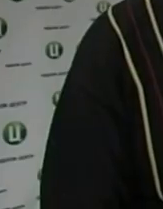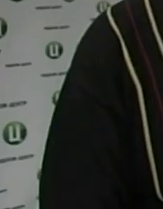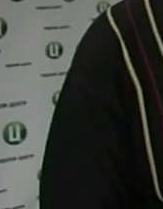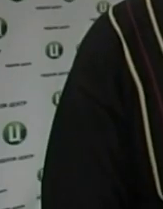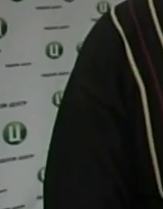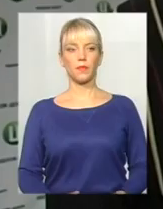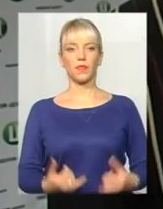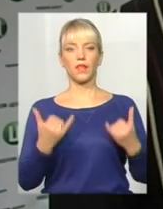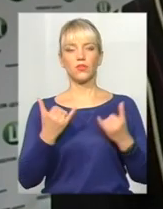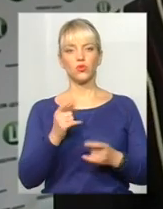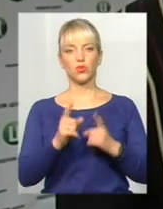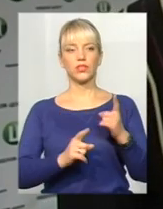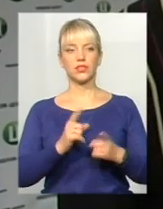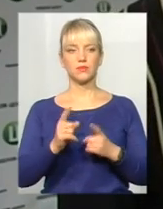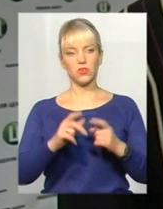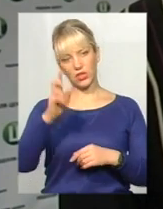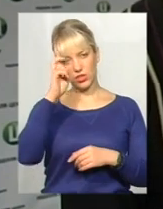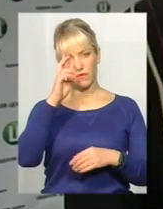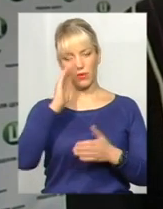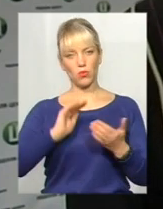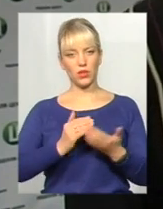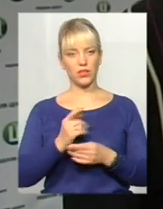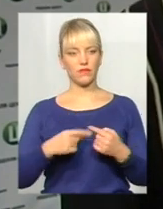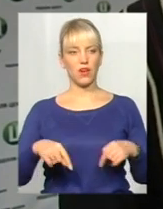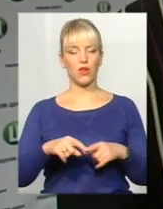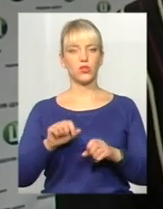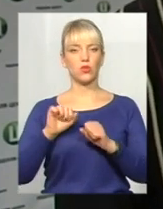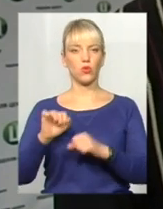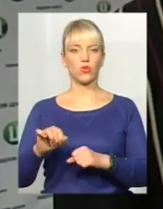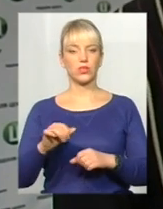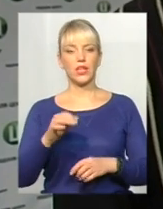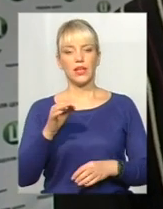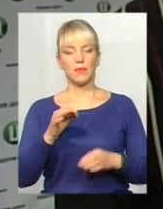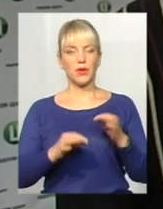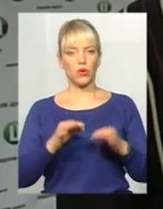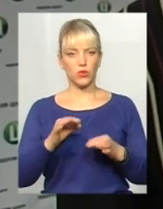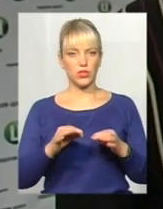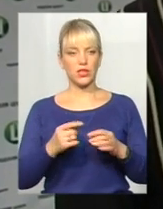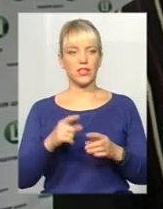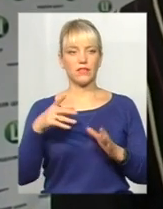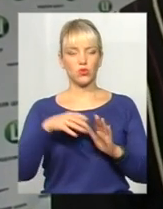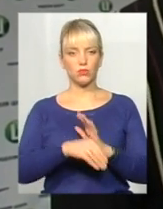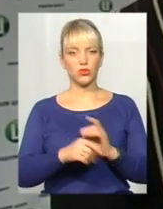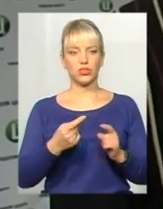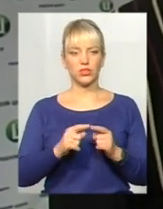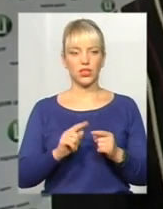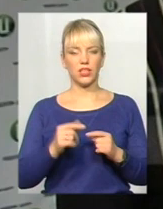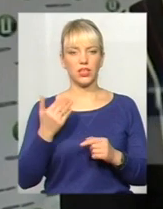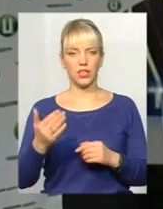Сьогодні змінюється державна політика в галузі охорони околошньо-природного середовища і в тому числі, як її